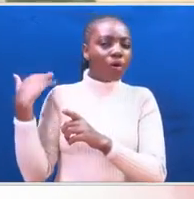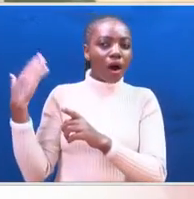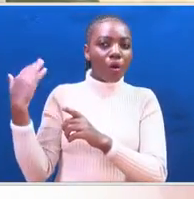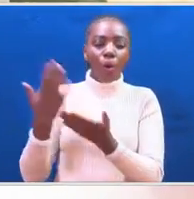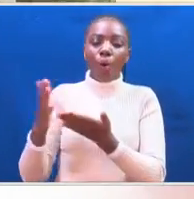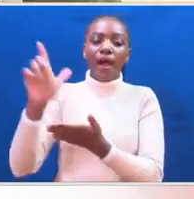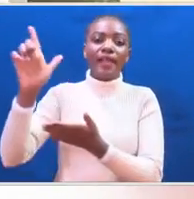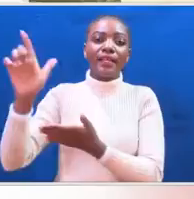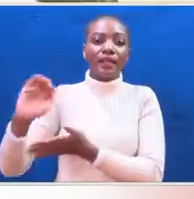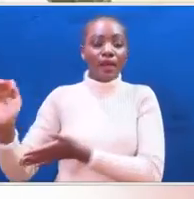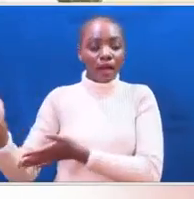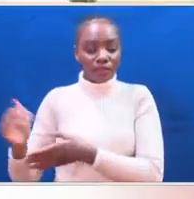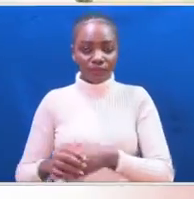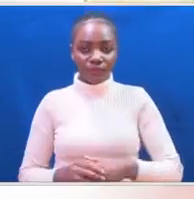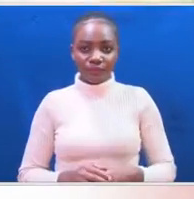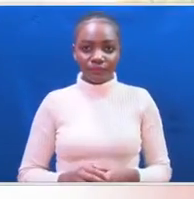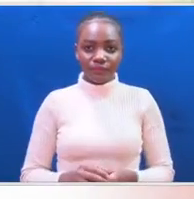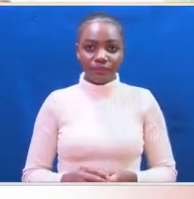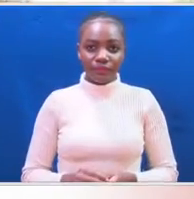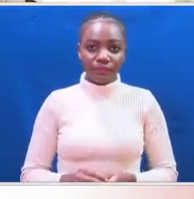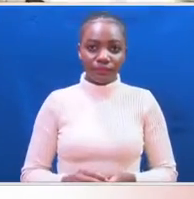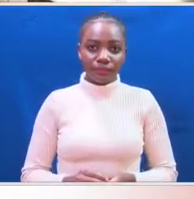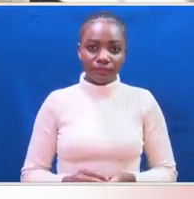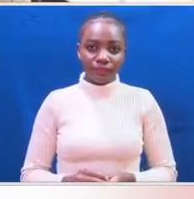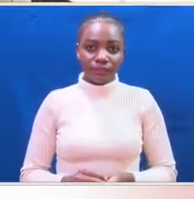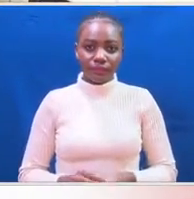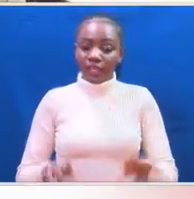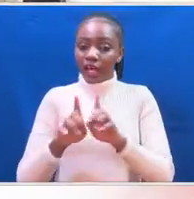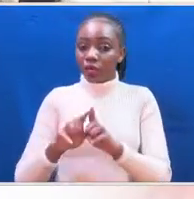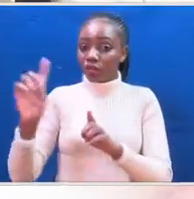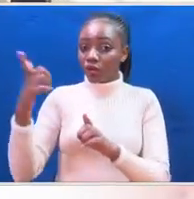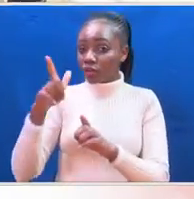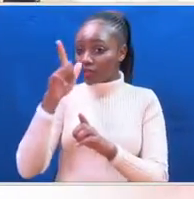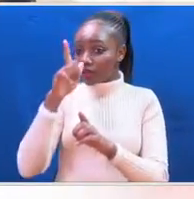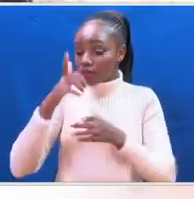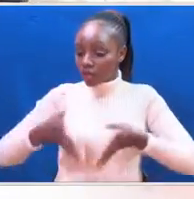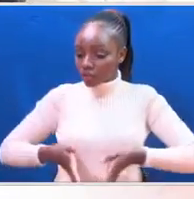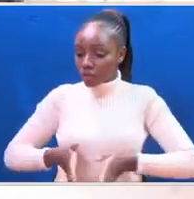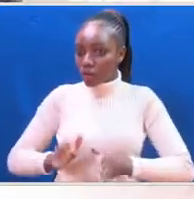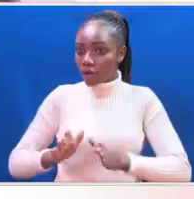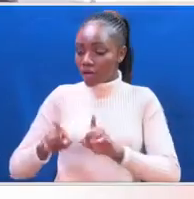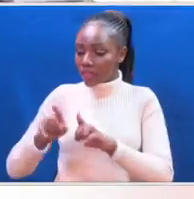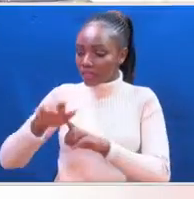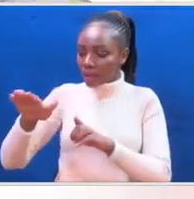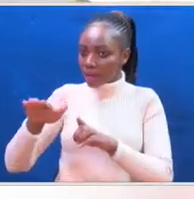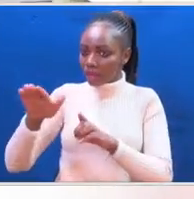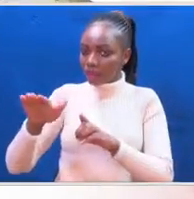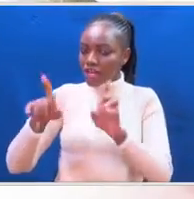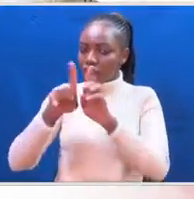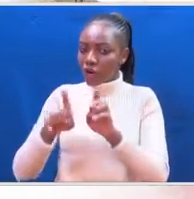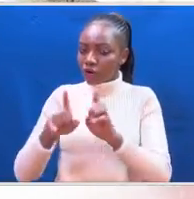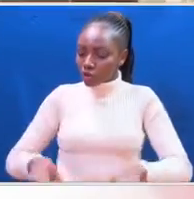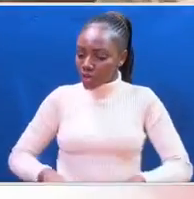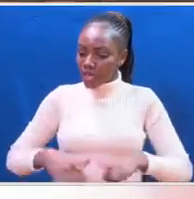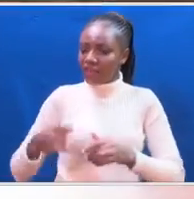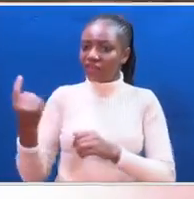County. What a boy. He was the first rhino to be born at the conservancy. Baraka lives alone